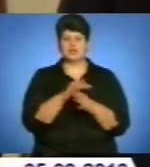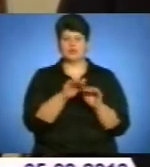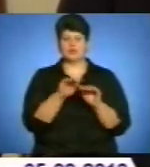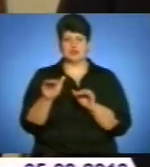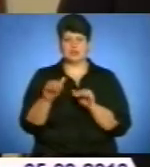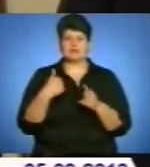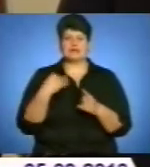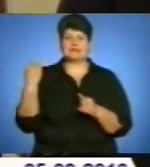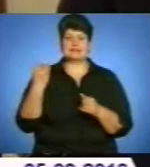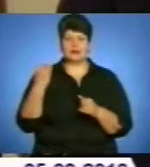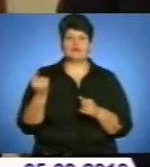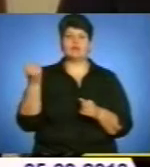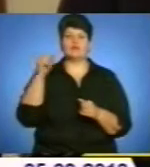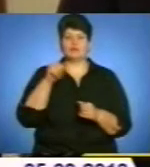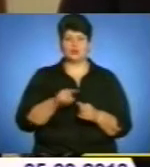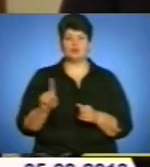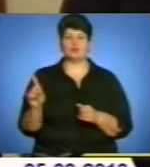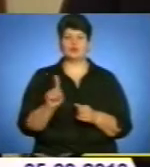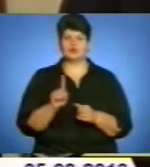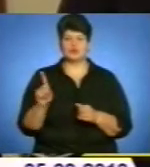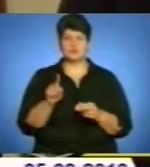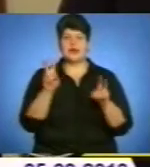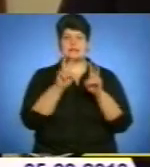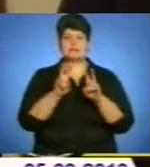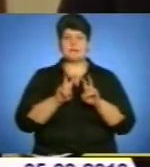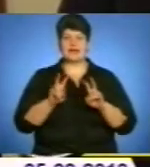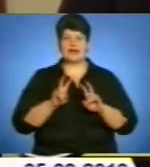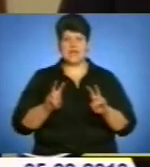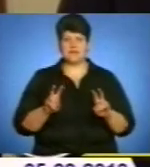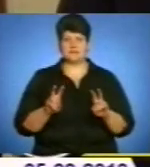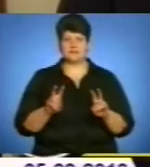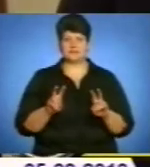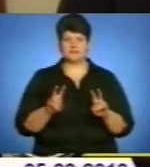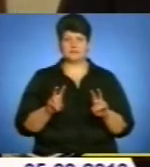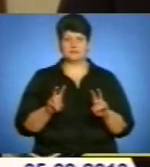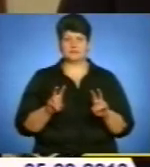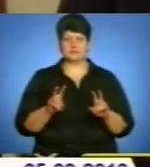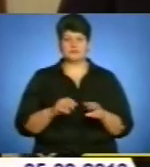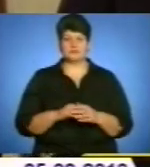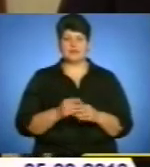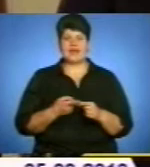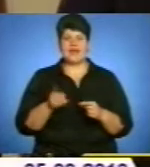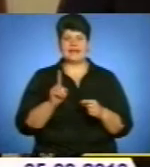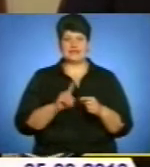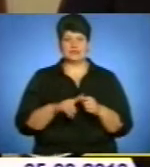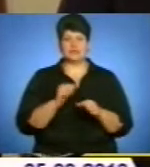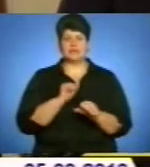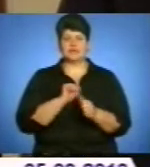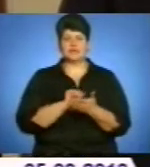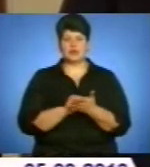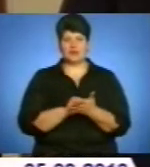розглядати ці документи,